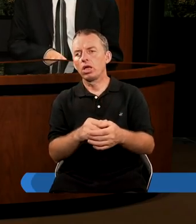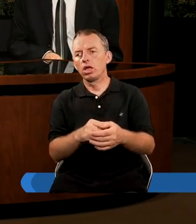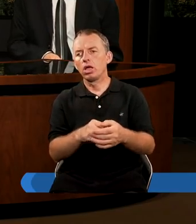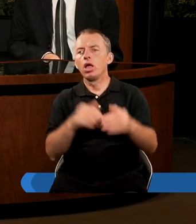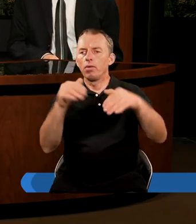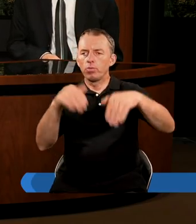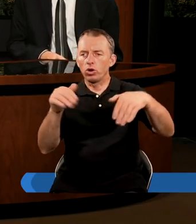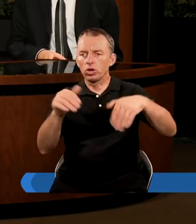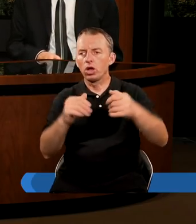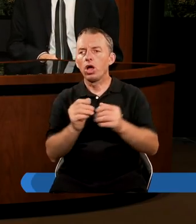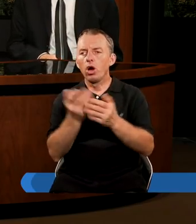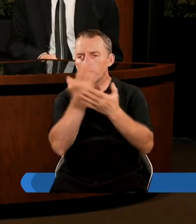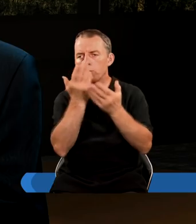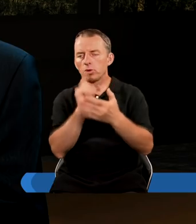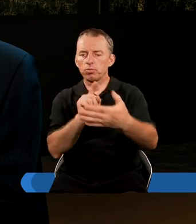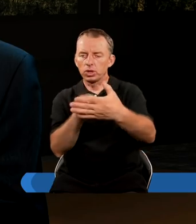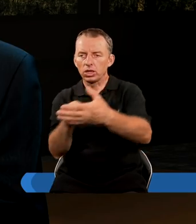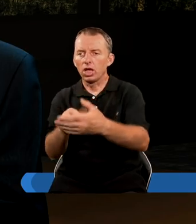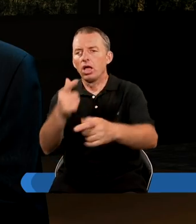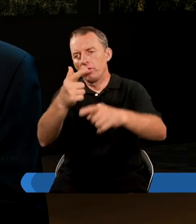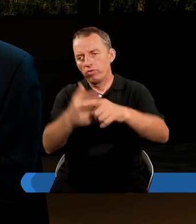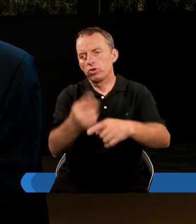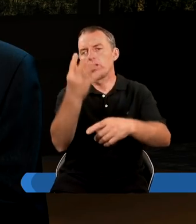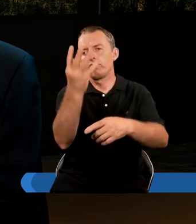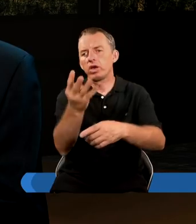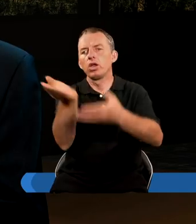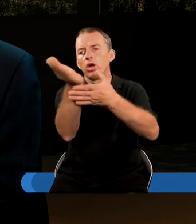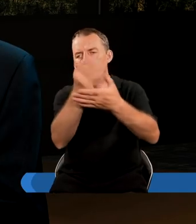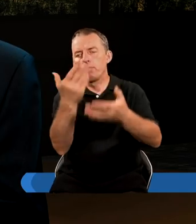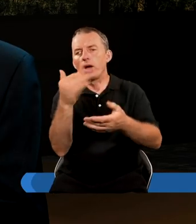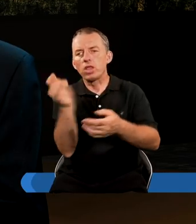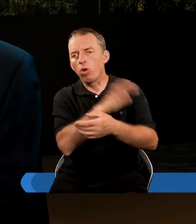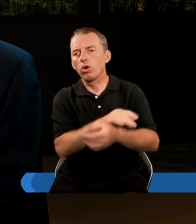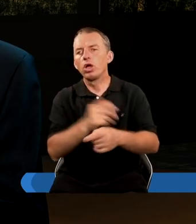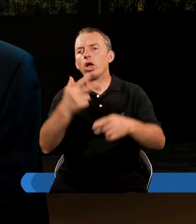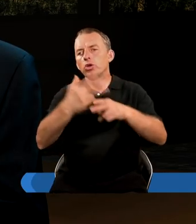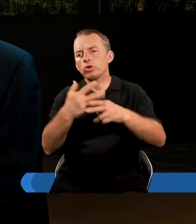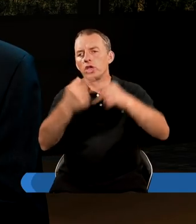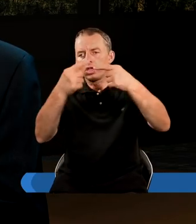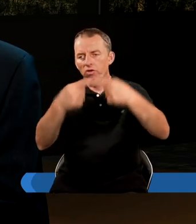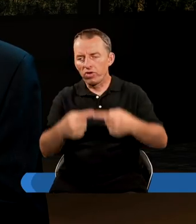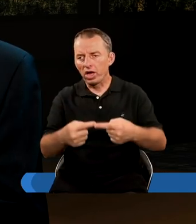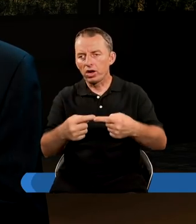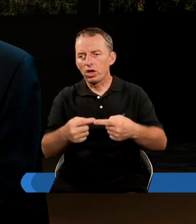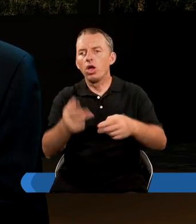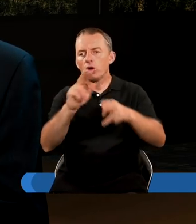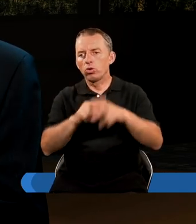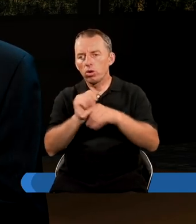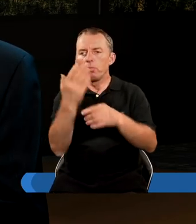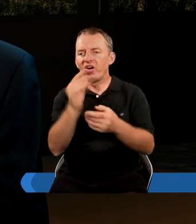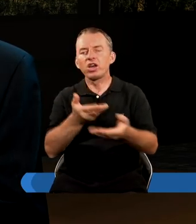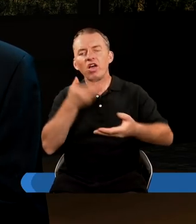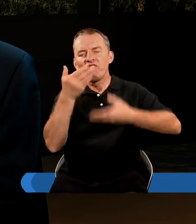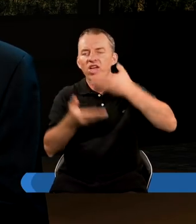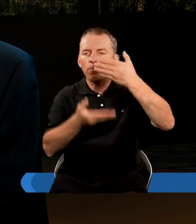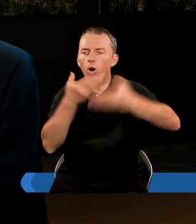Możemy oczywiście przytoczyć z 24 rozdziału Mateusza 30 werset, który jest taki bardzo